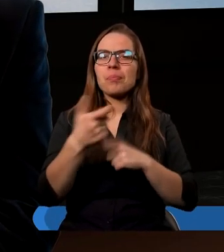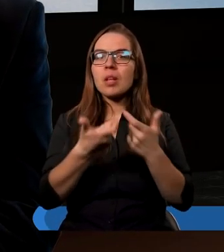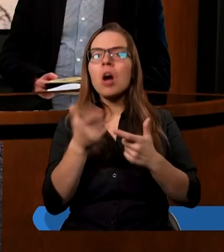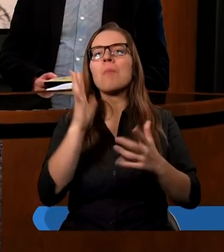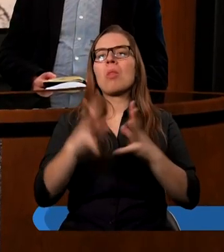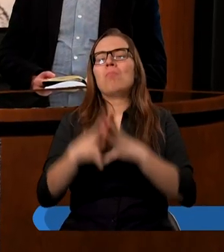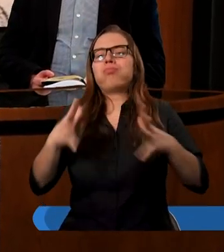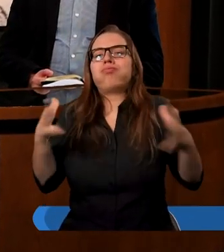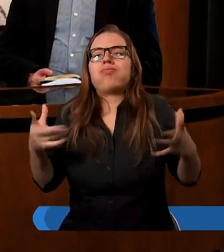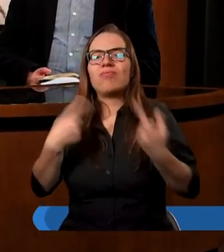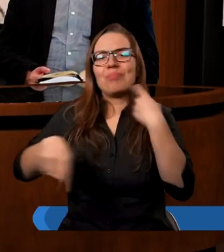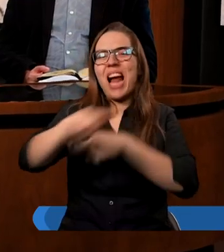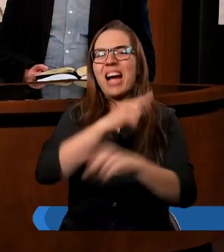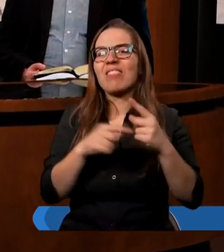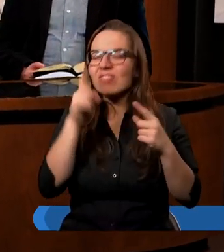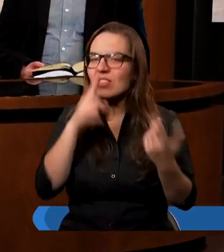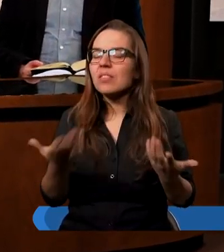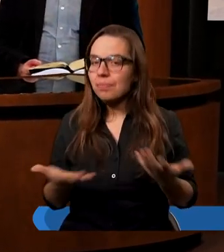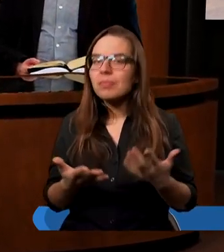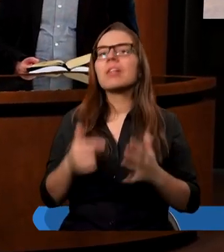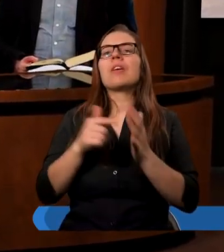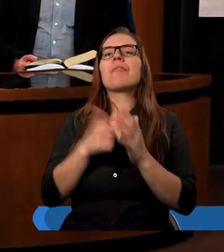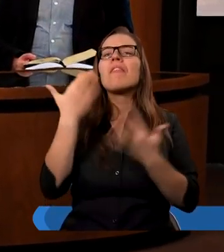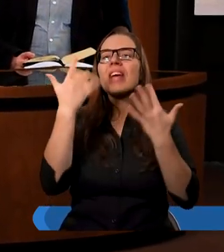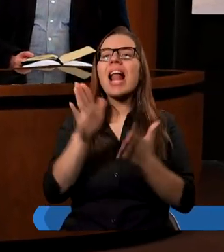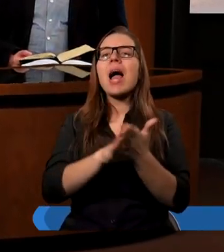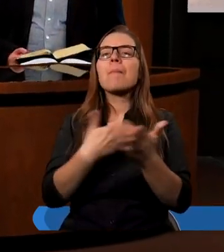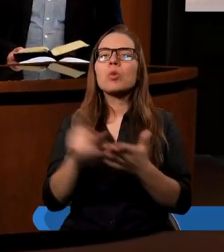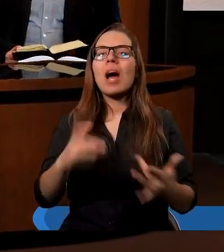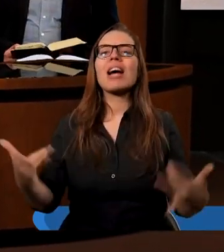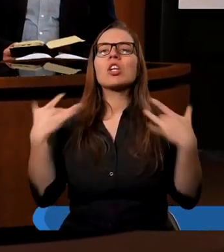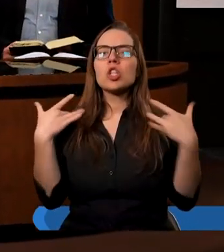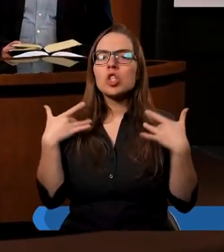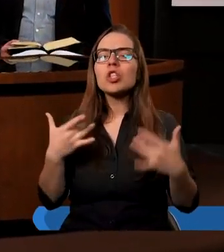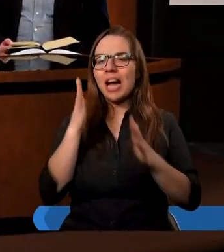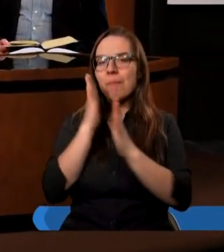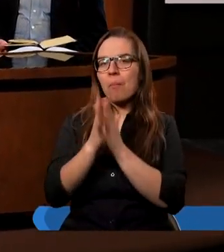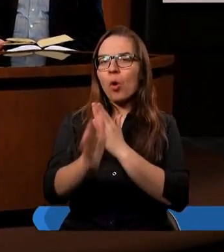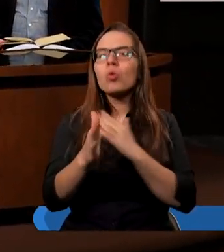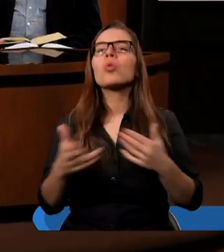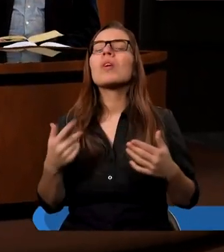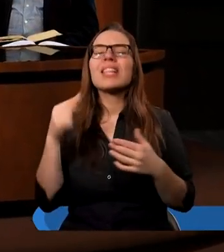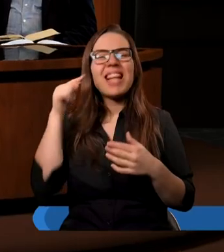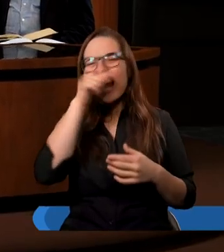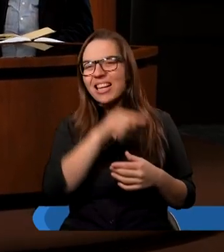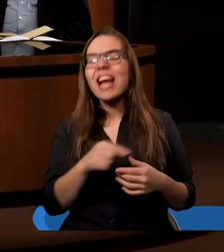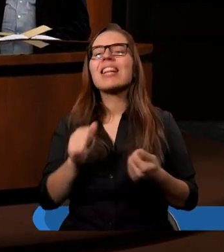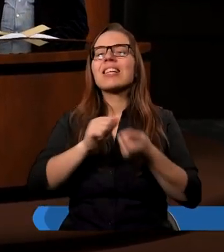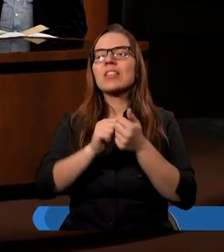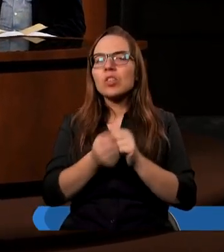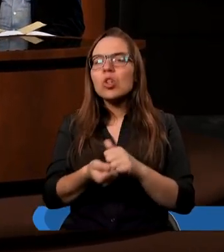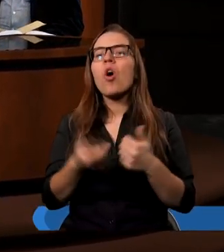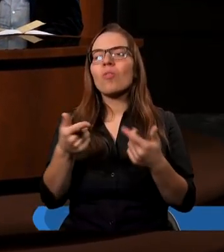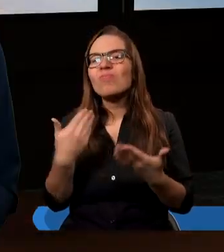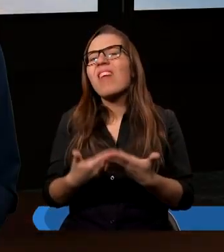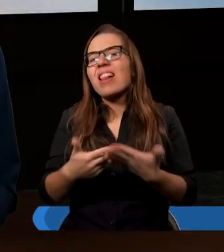No mi do głowy przychodzi wiele przykładów z życia po prostu, które niestety są dlatego, że